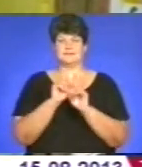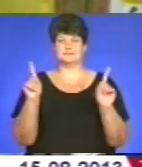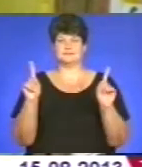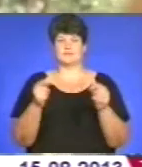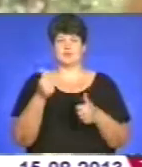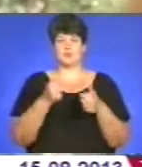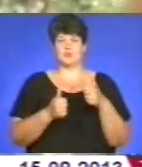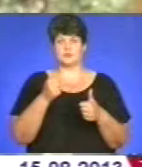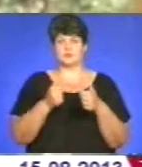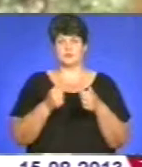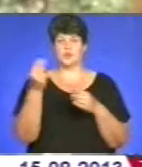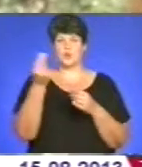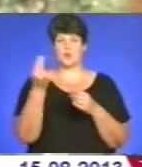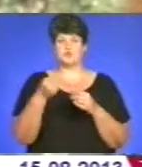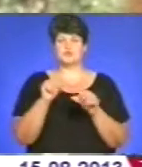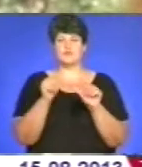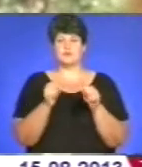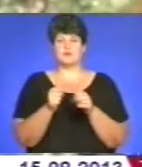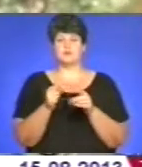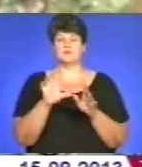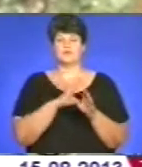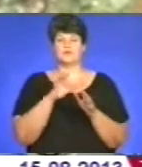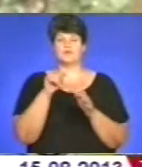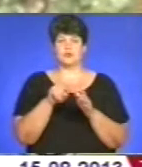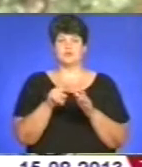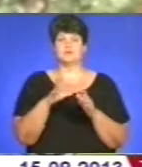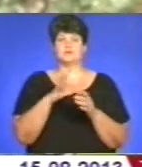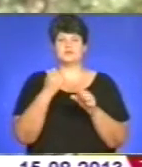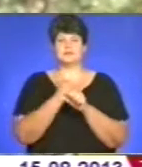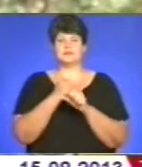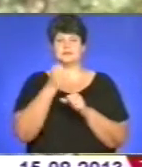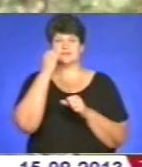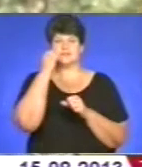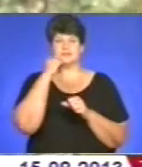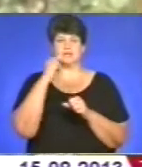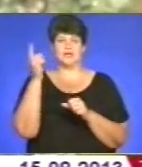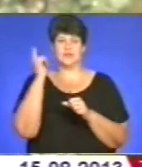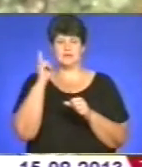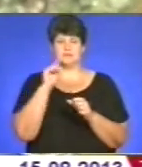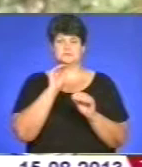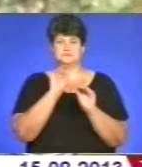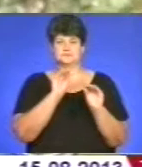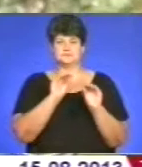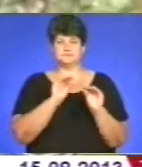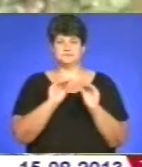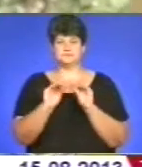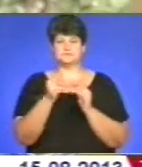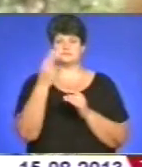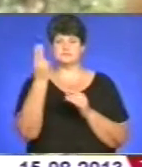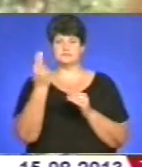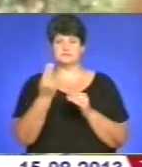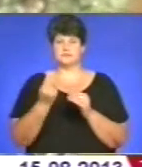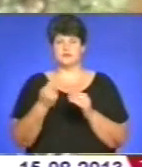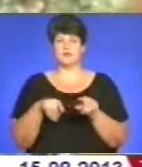конкурсі. Художнє оформлення полягало в тому, що учні виготовили книгу під старовину, в якій було вміщено чимало ілюстрацій і